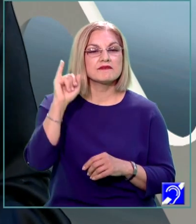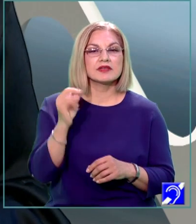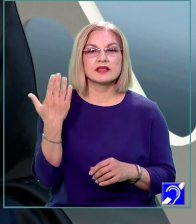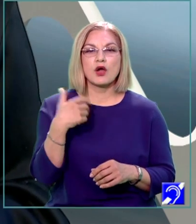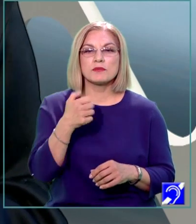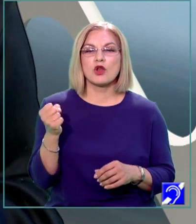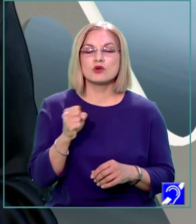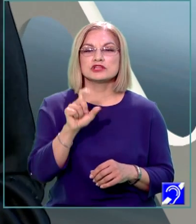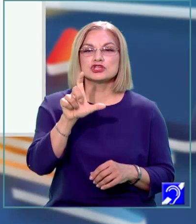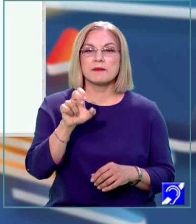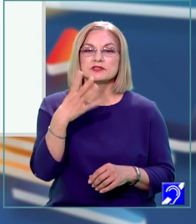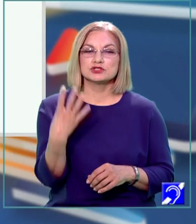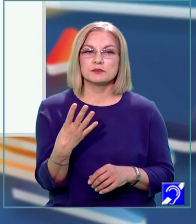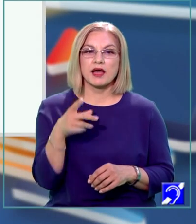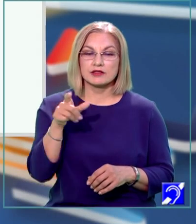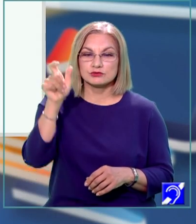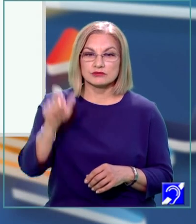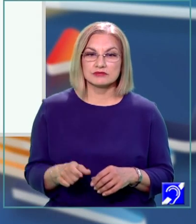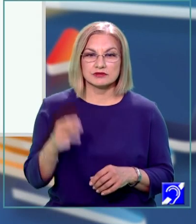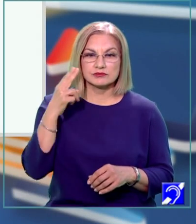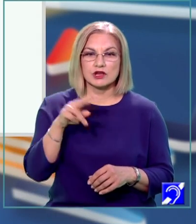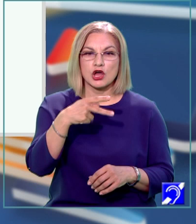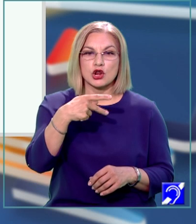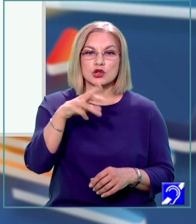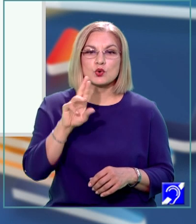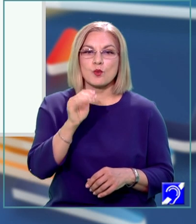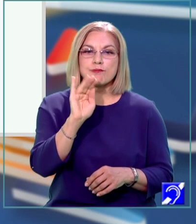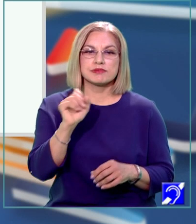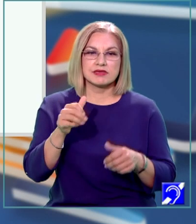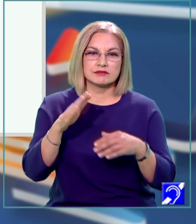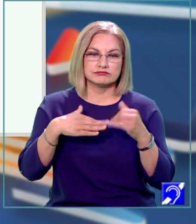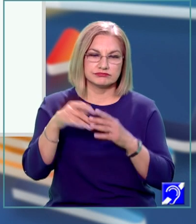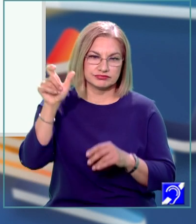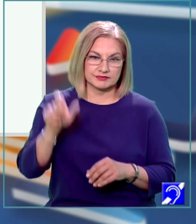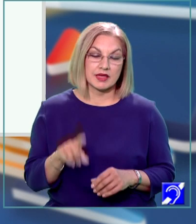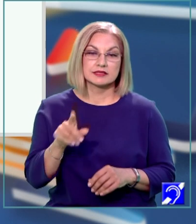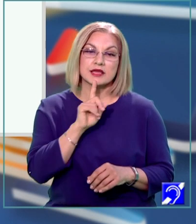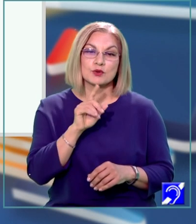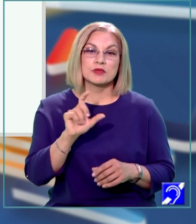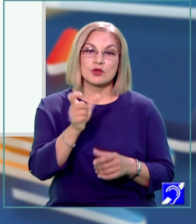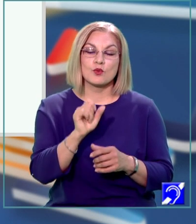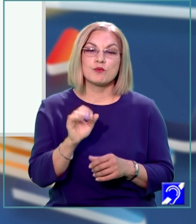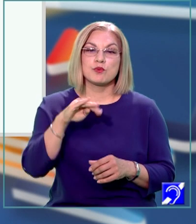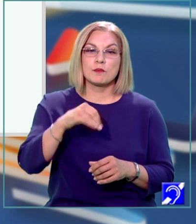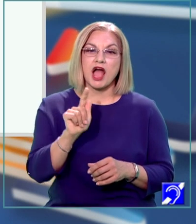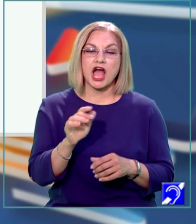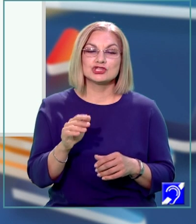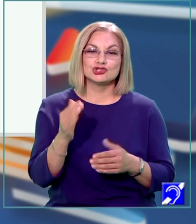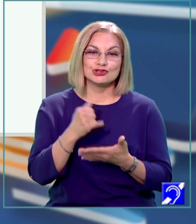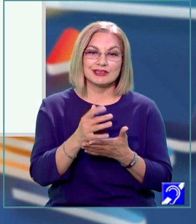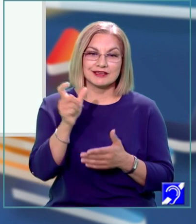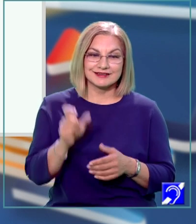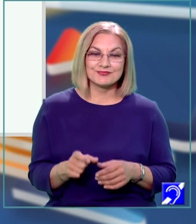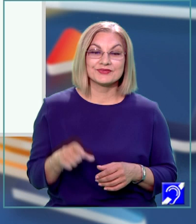sculptorul și profesorul de arhitectură Erno Rubic. Numit inițial cubul magic, se spune despre cubul